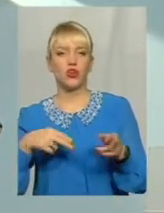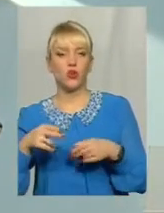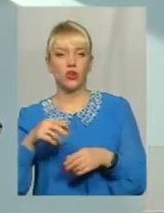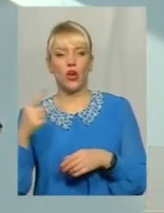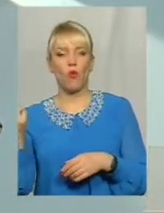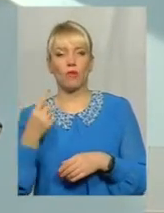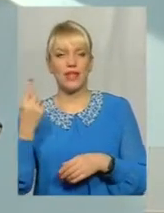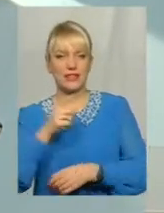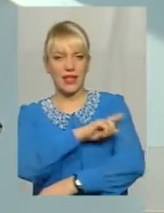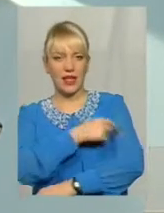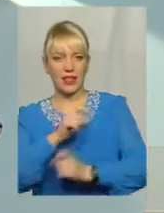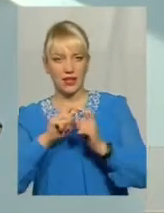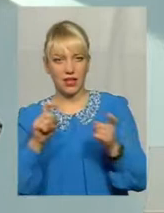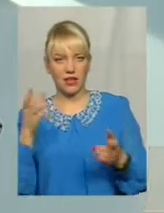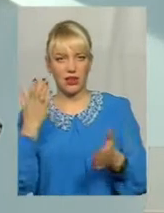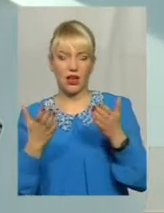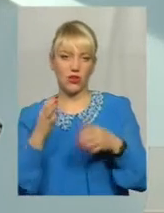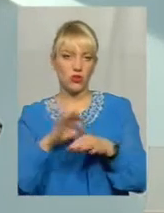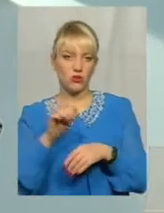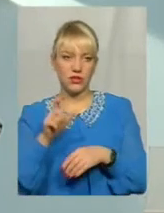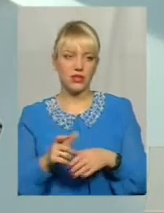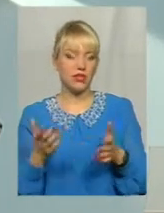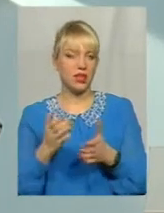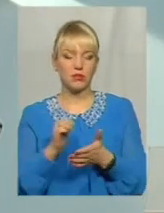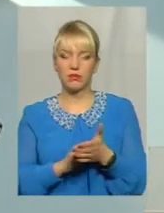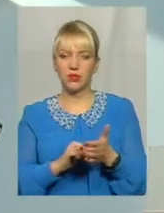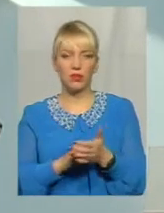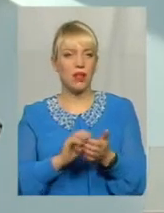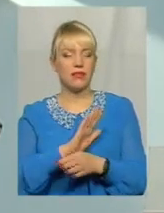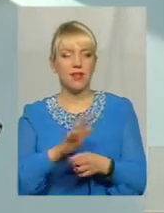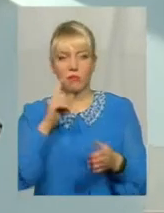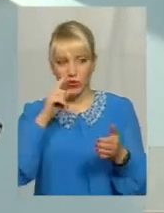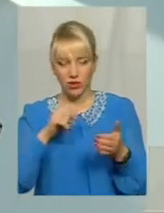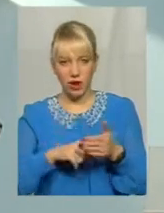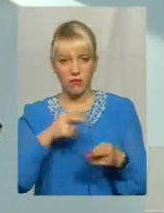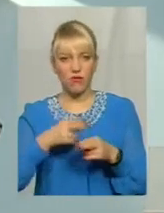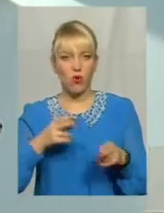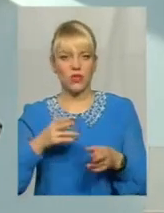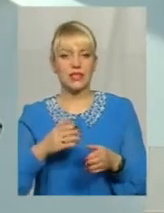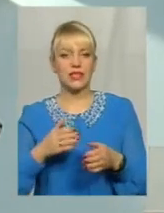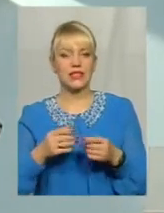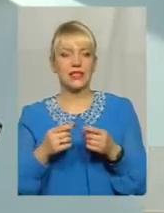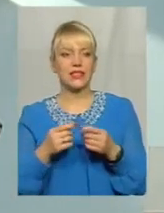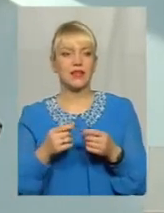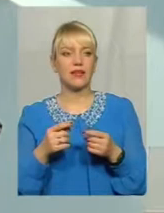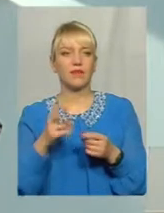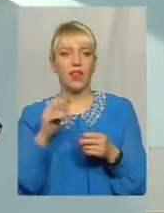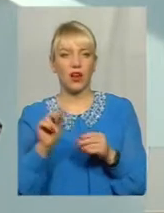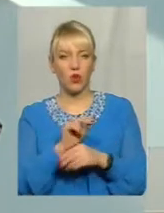якщо це пацієнт вже за якимось причинами не потрапив в гострій стадії на лікування таке, він